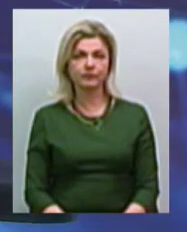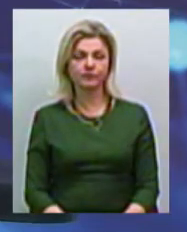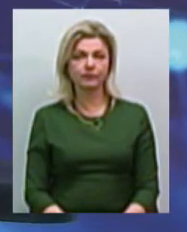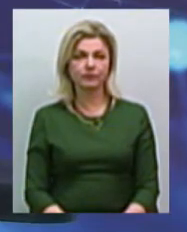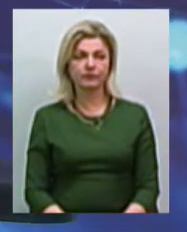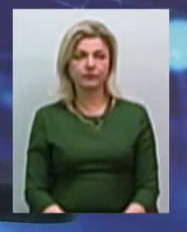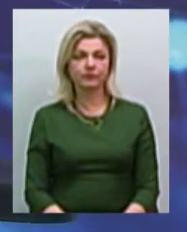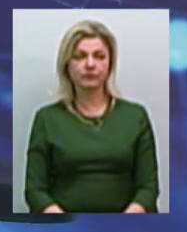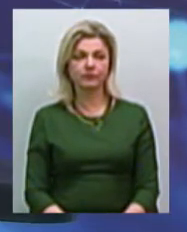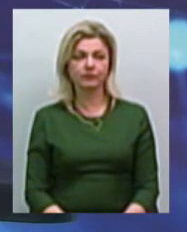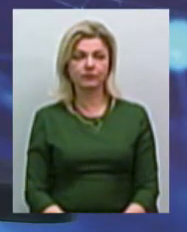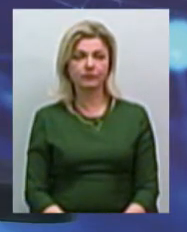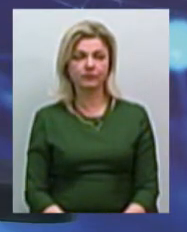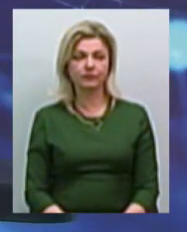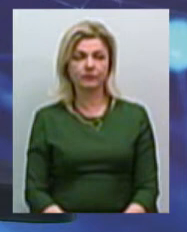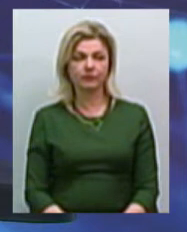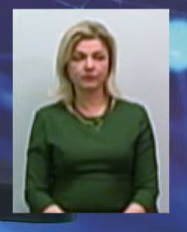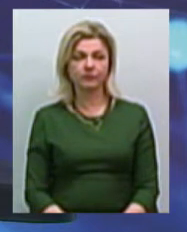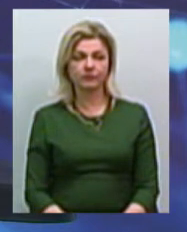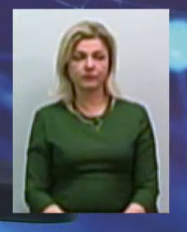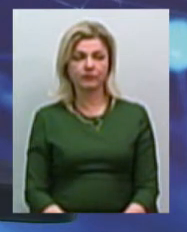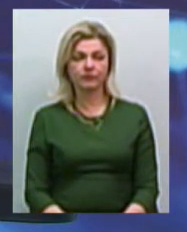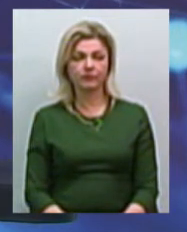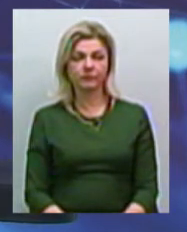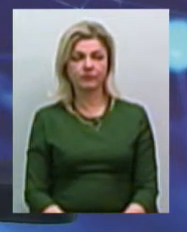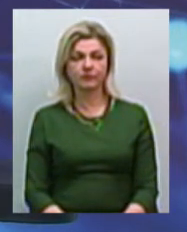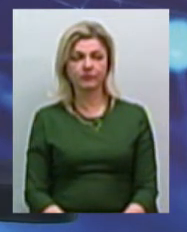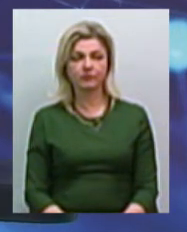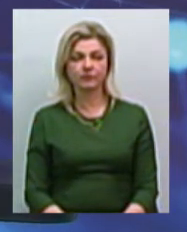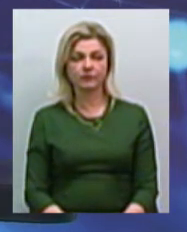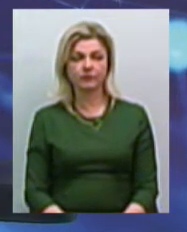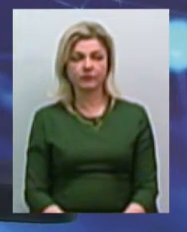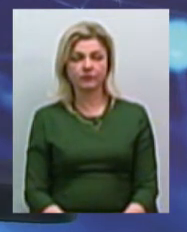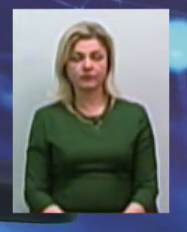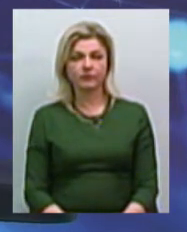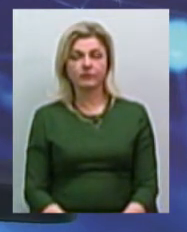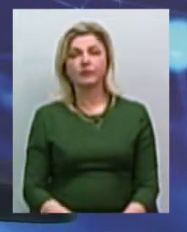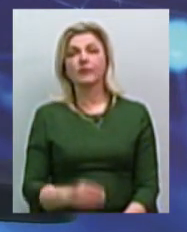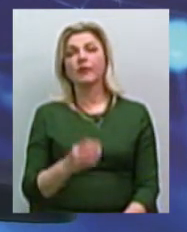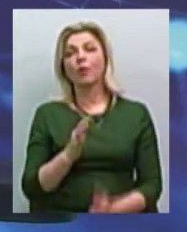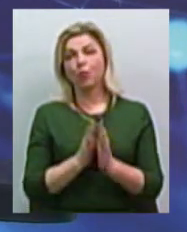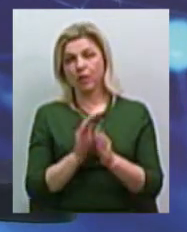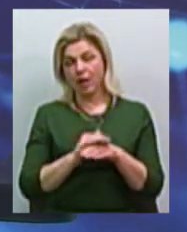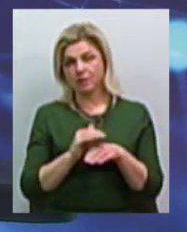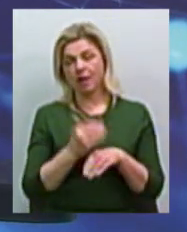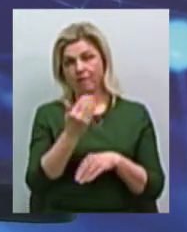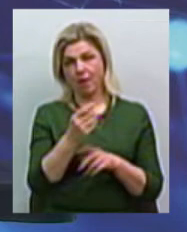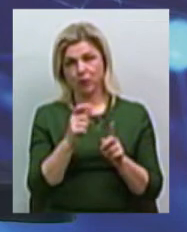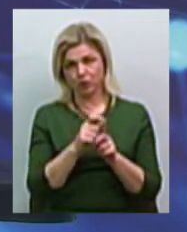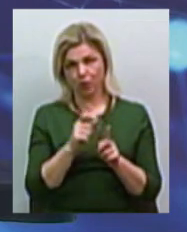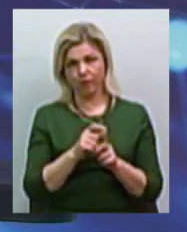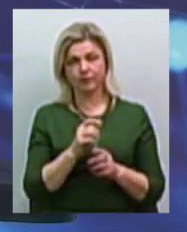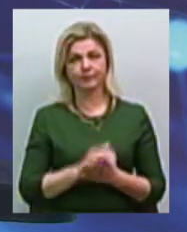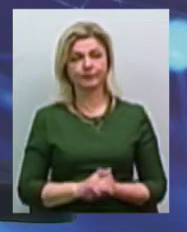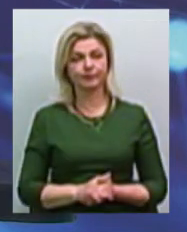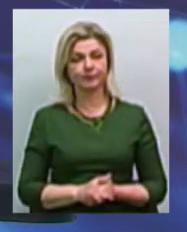Ми працюємо в прямому ефіру, це тема дня. Рубик Хачатурович, будь ласка, вам слово. Я